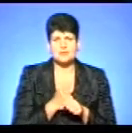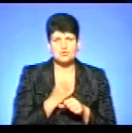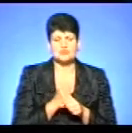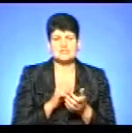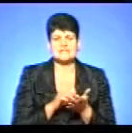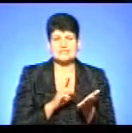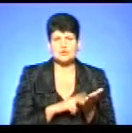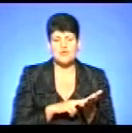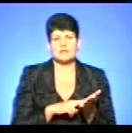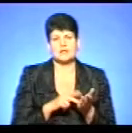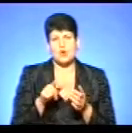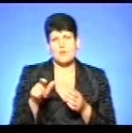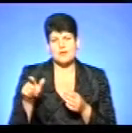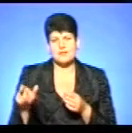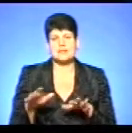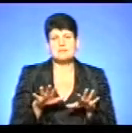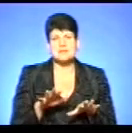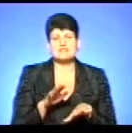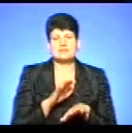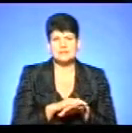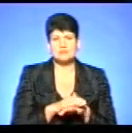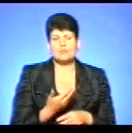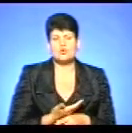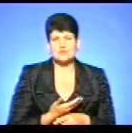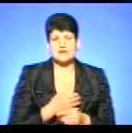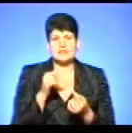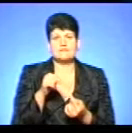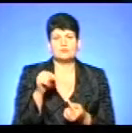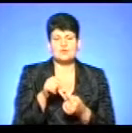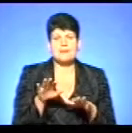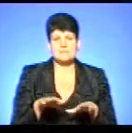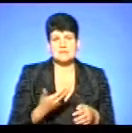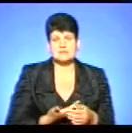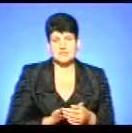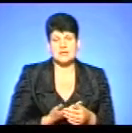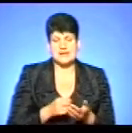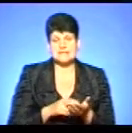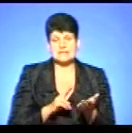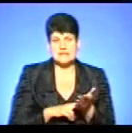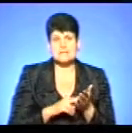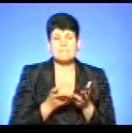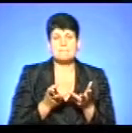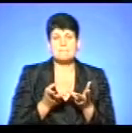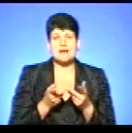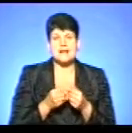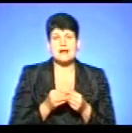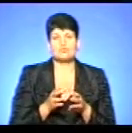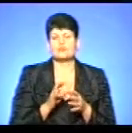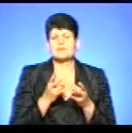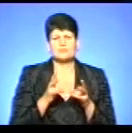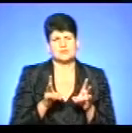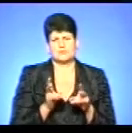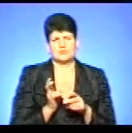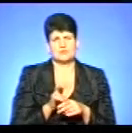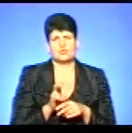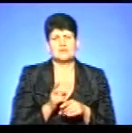громадян, і фактичне місце проживання відповідає з місцем реєстрації, за перерахунком субсидій не потрібно звертатися. Ці